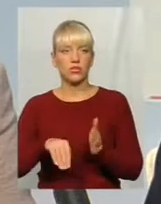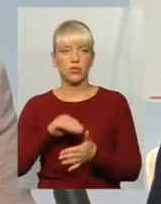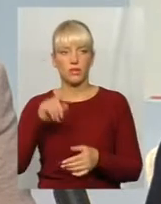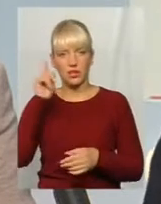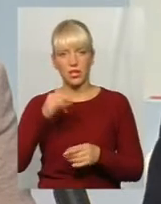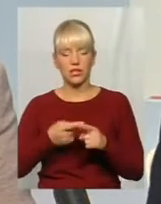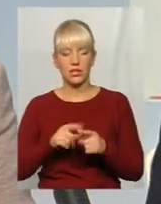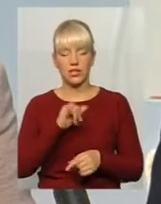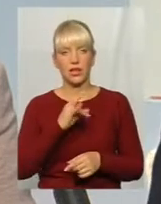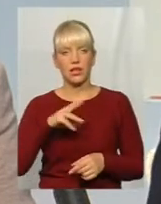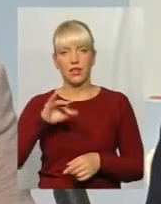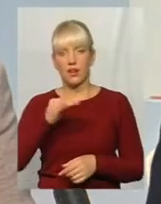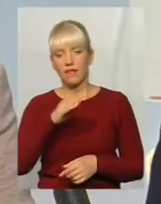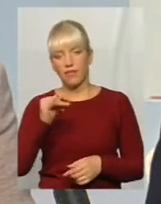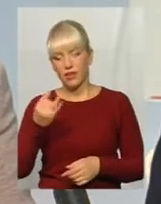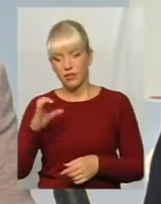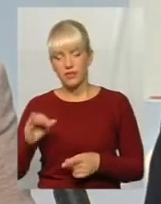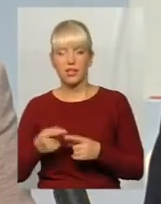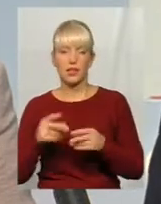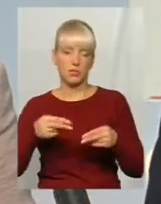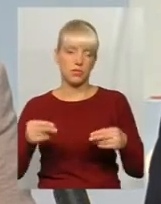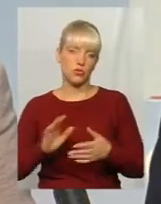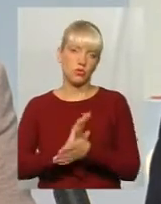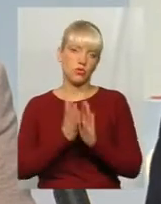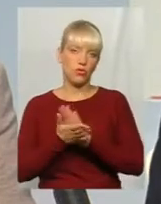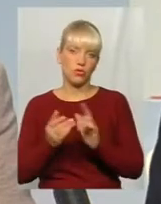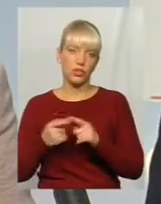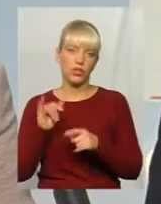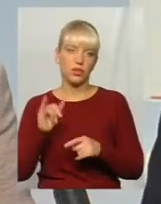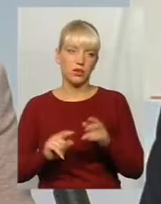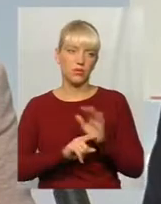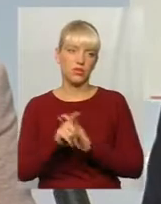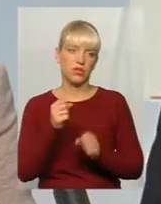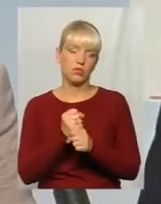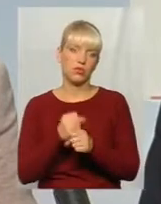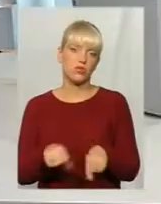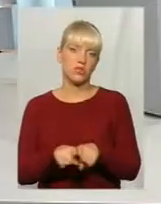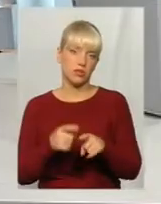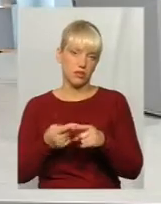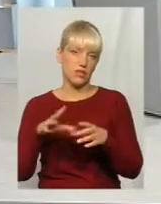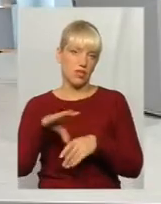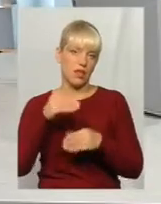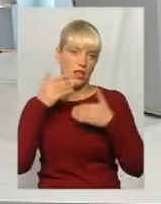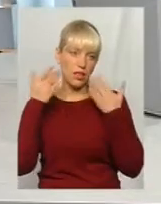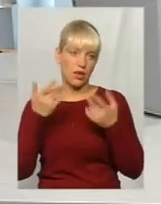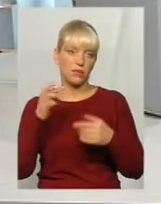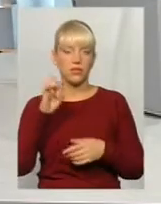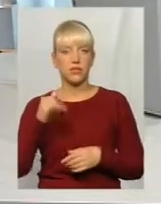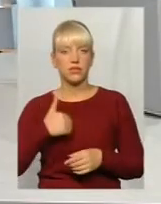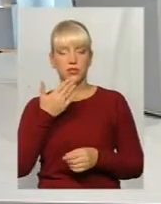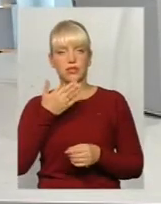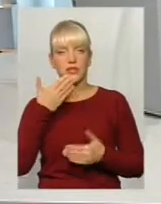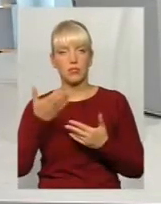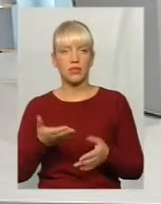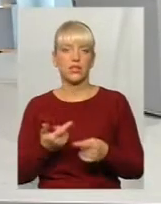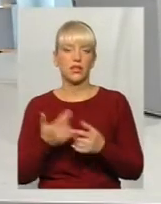ці інтерфейси і просто підписують договір. І починають описувати лоти. Це все настільки легко. Хотілося б запитати, якщо, в